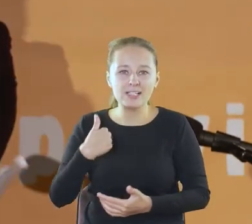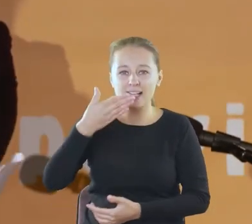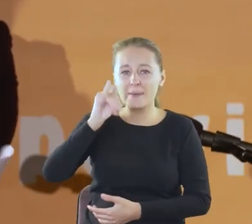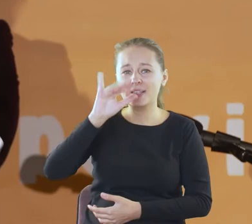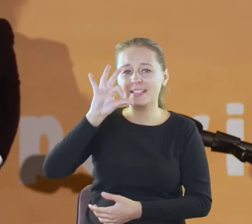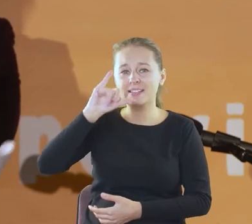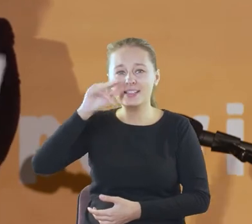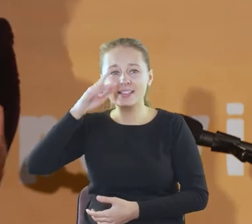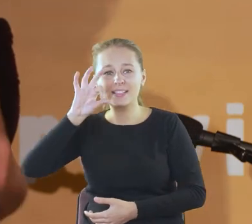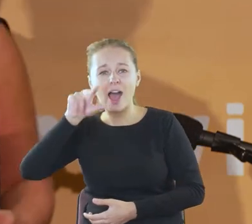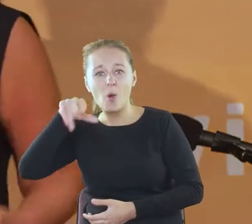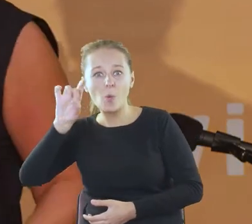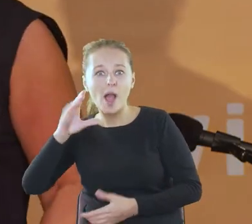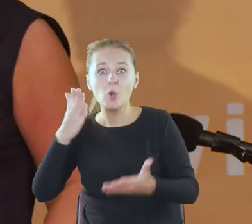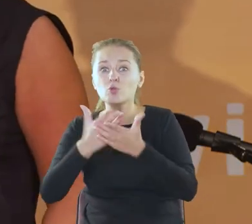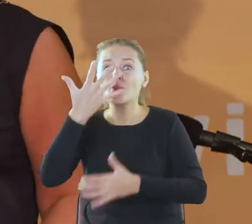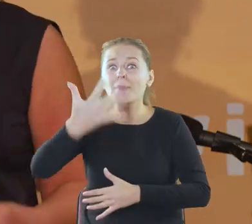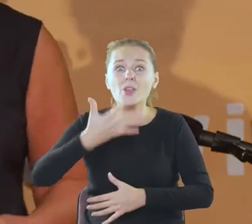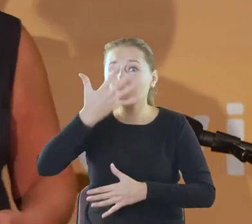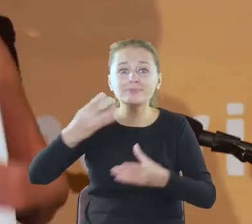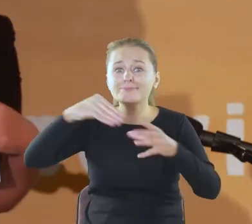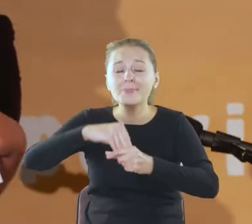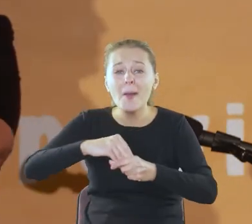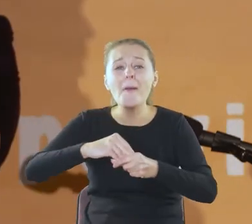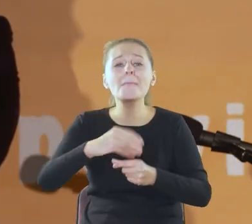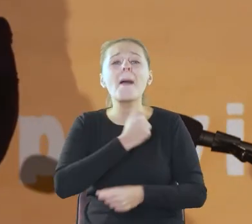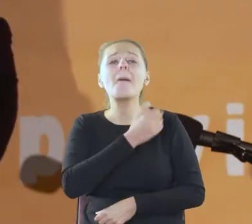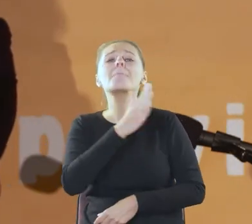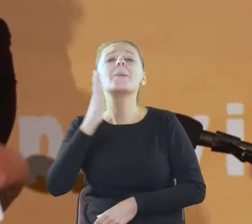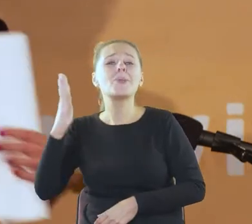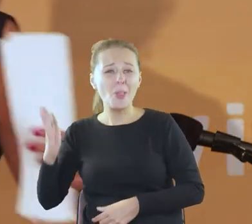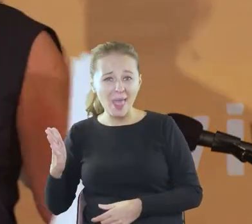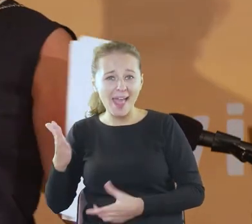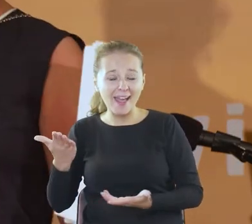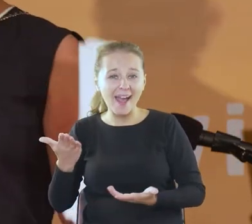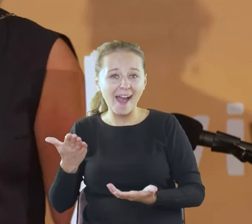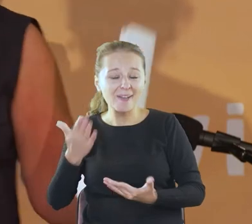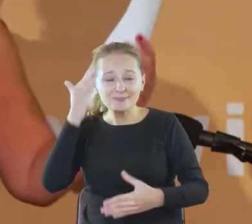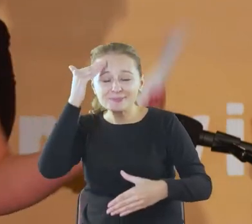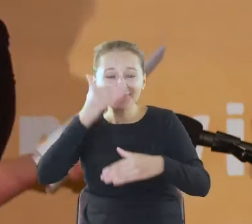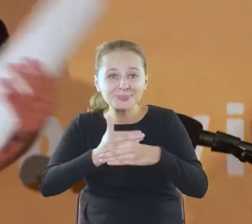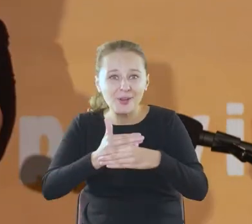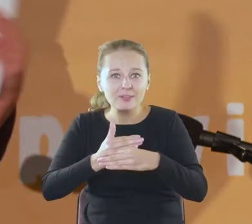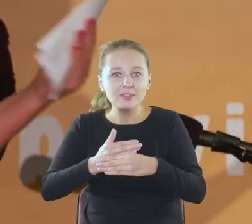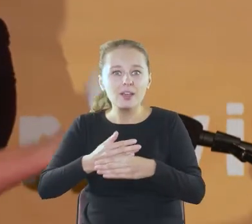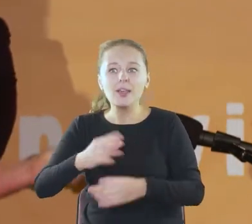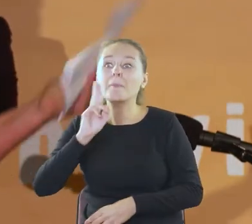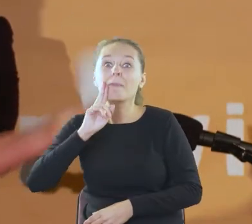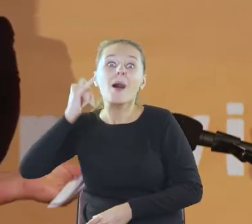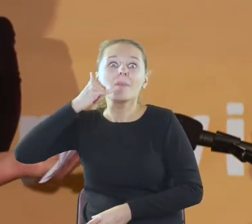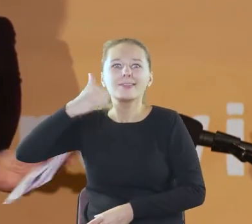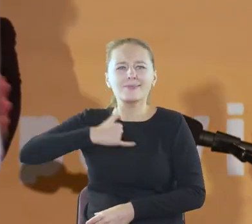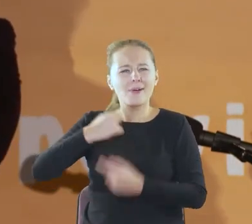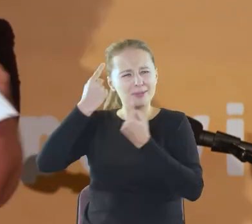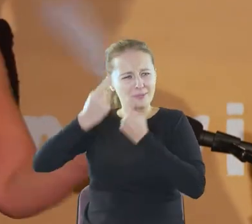pięciu lat bierze udział w nocy bibliotek i dzwoni do mnie mama, która myśli, że ja koordynuję to. Po prostu. Że tak jest, że my